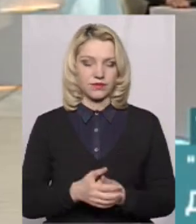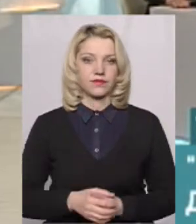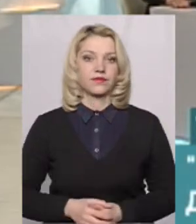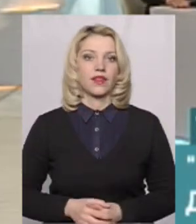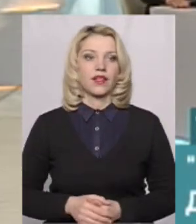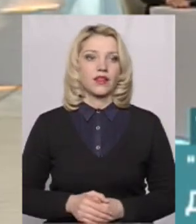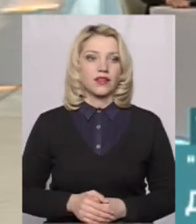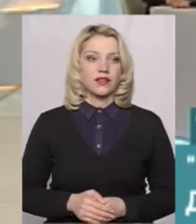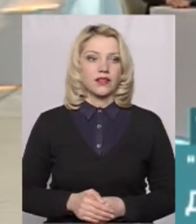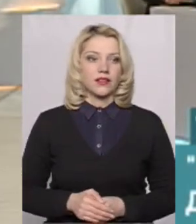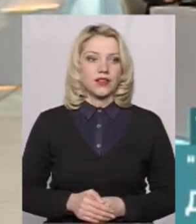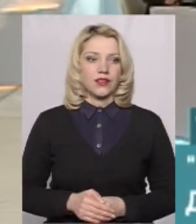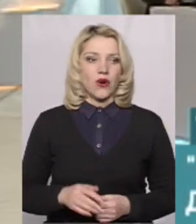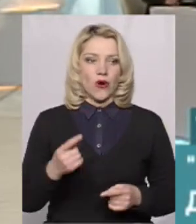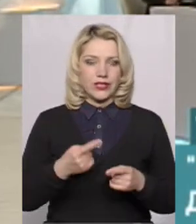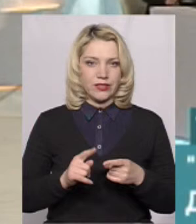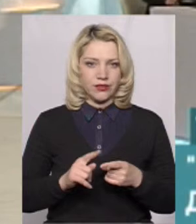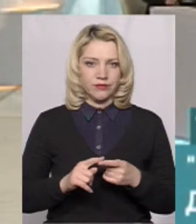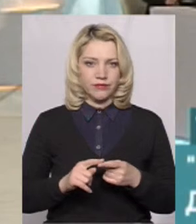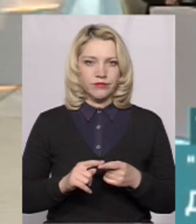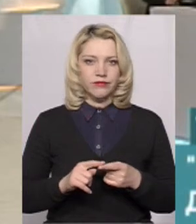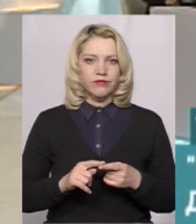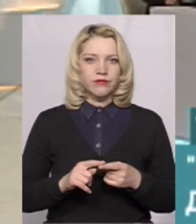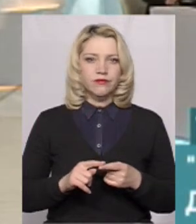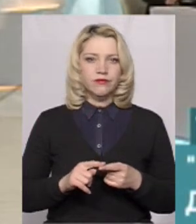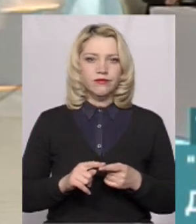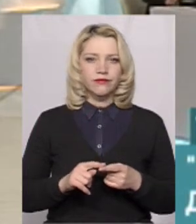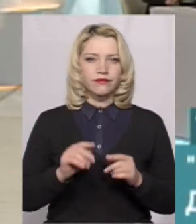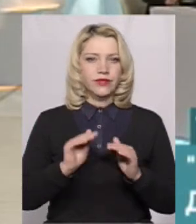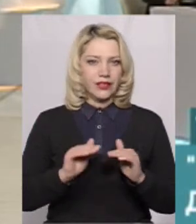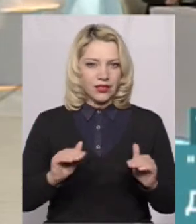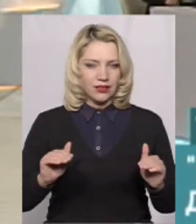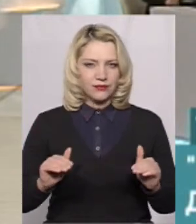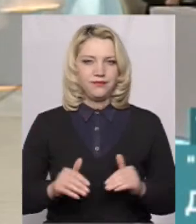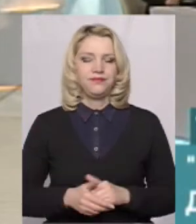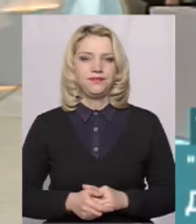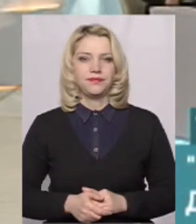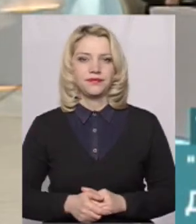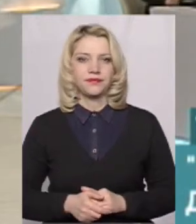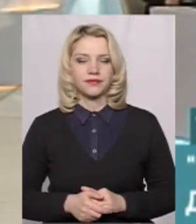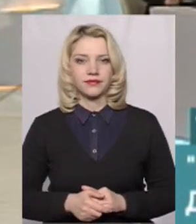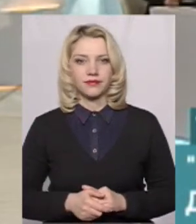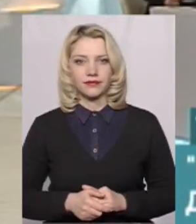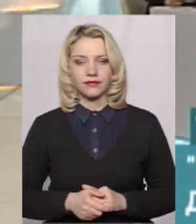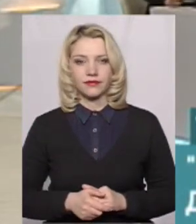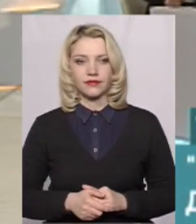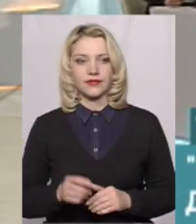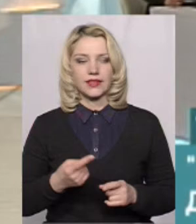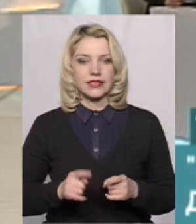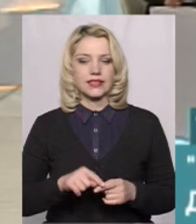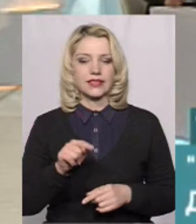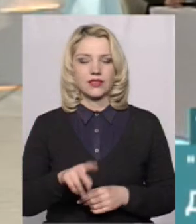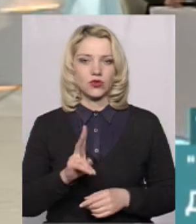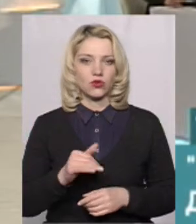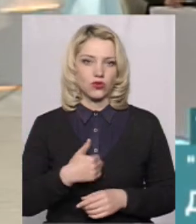І оці діти – це ті,